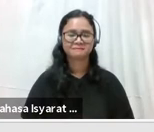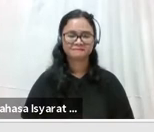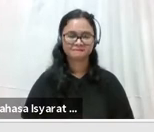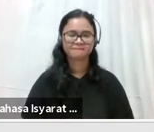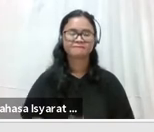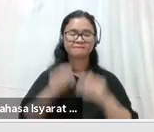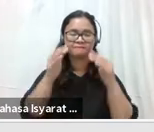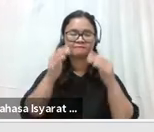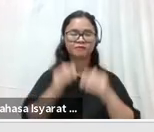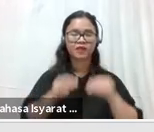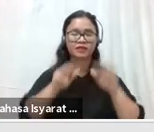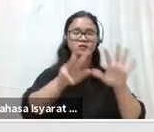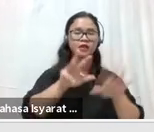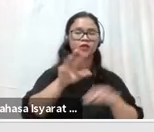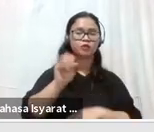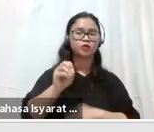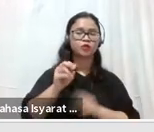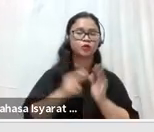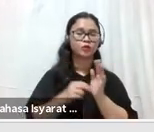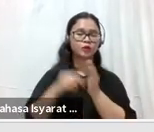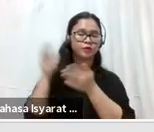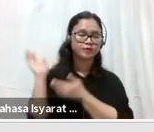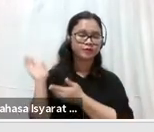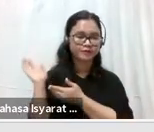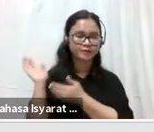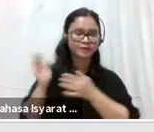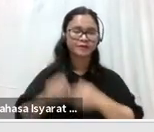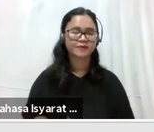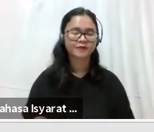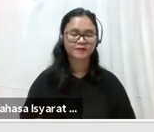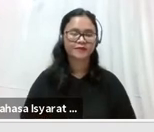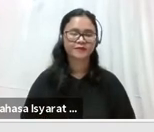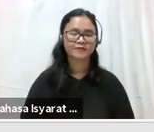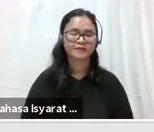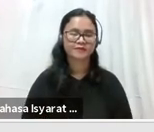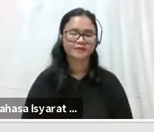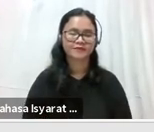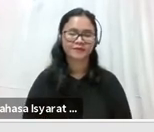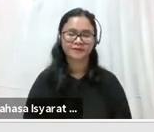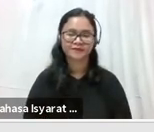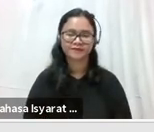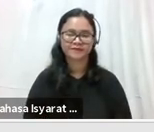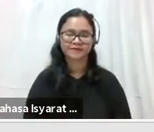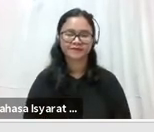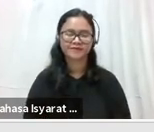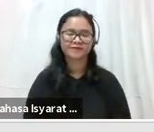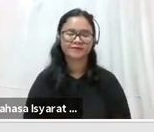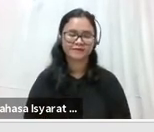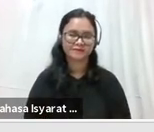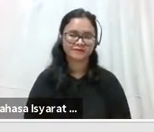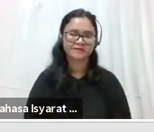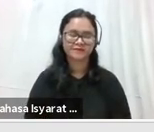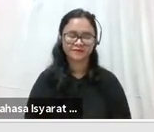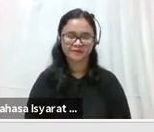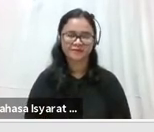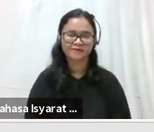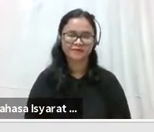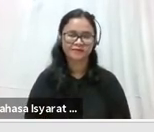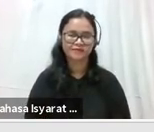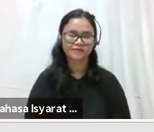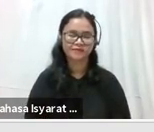90, Ripka Abdu. 92, kurung Ikatan Keluarga Difabilitas